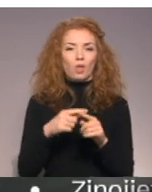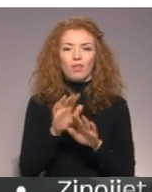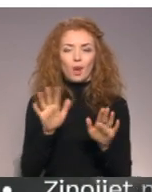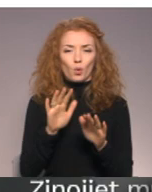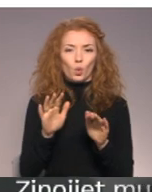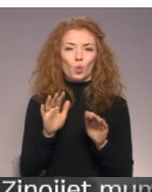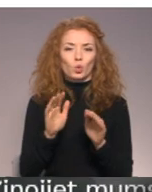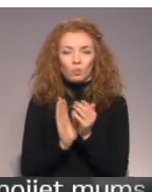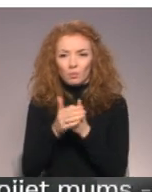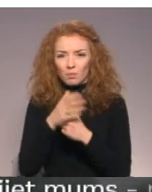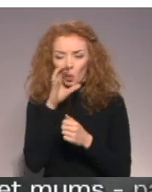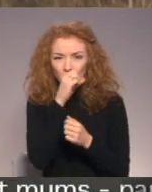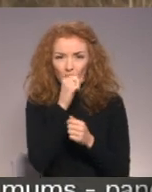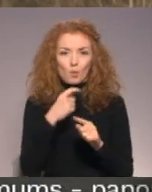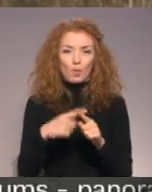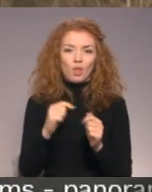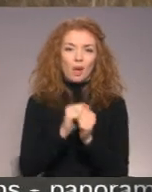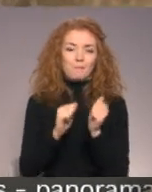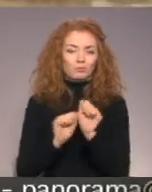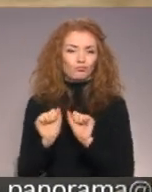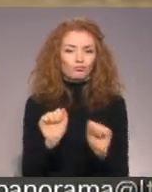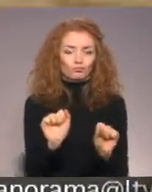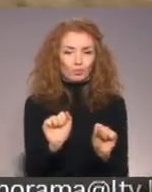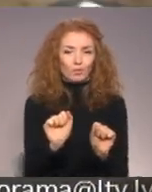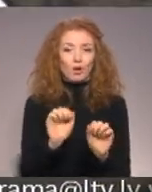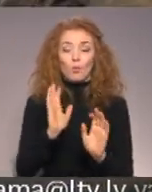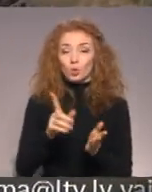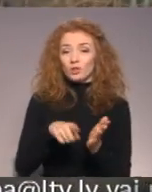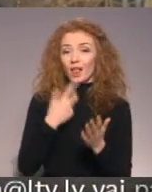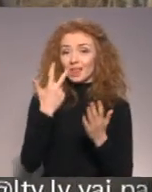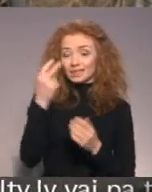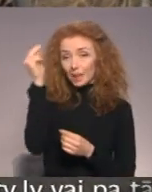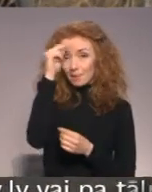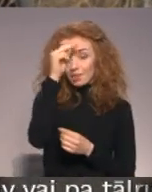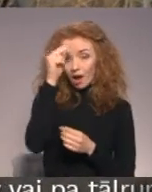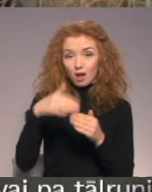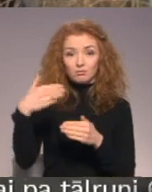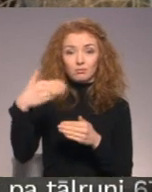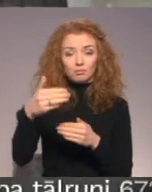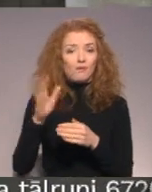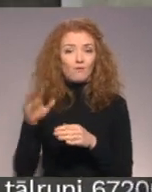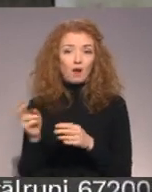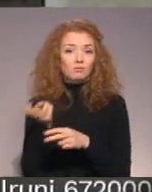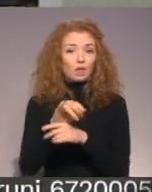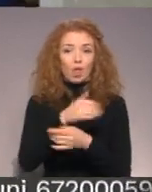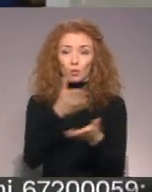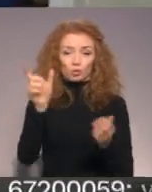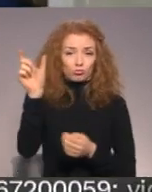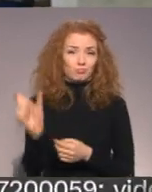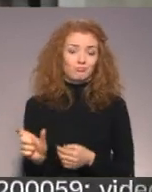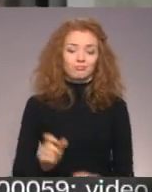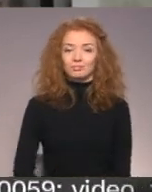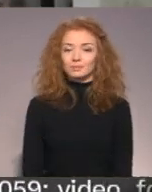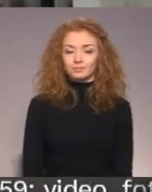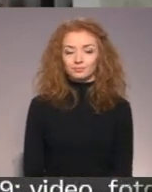pelēkās zonas un vidē draudzīgāki. Kopumā norisināsies vēl trīs semināri, kuriem var pievienoties, ja kurš interesents. Dāvids